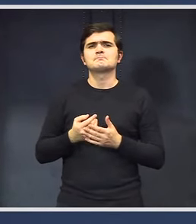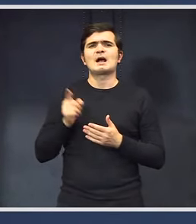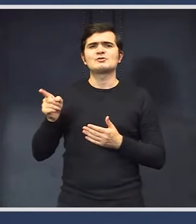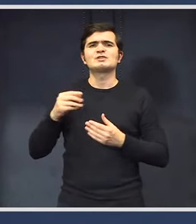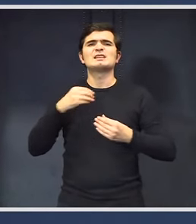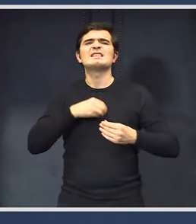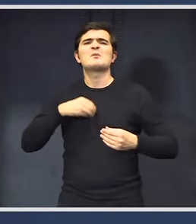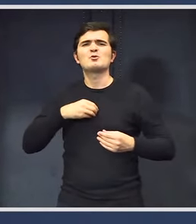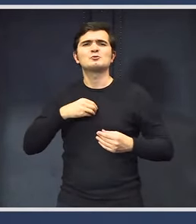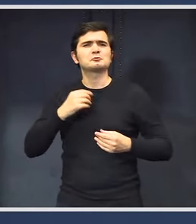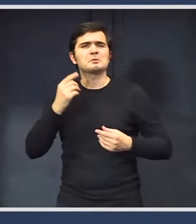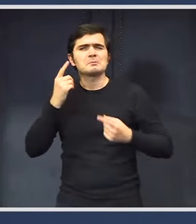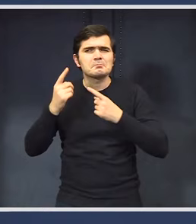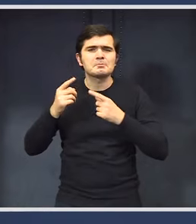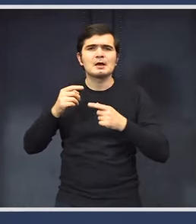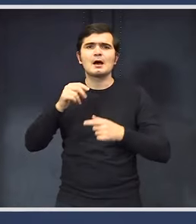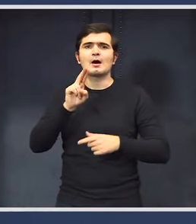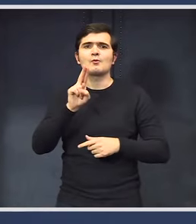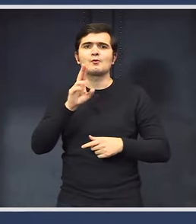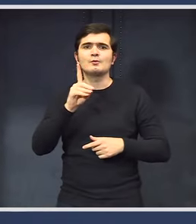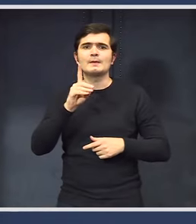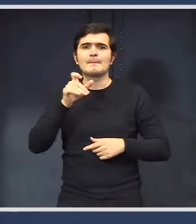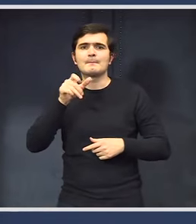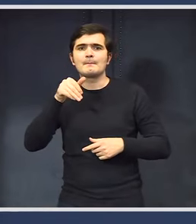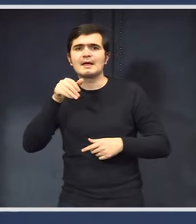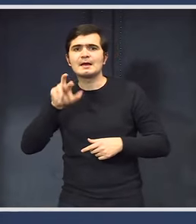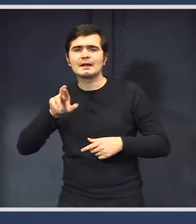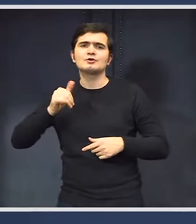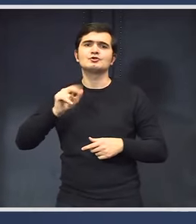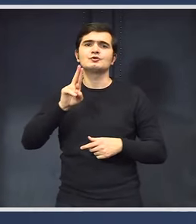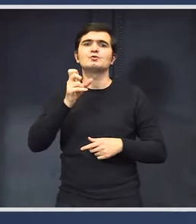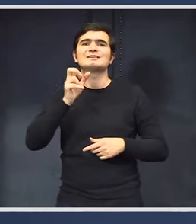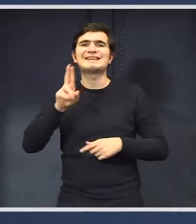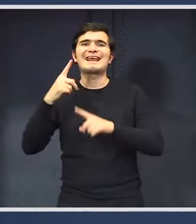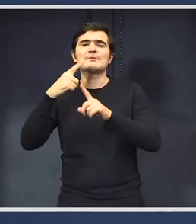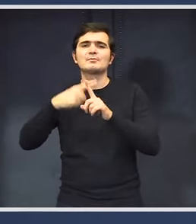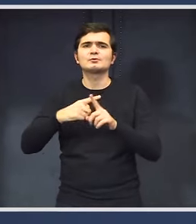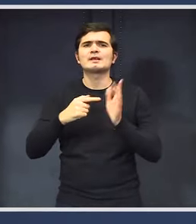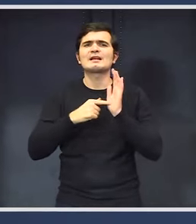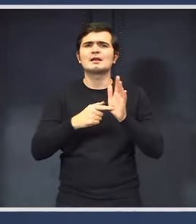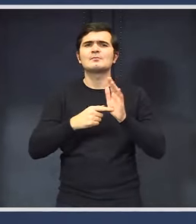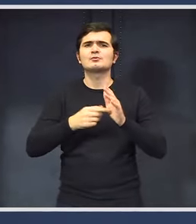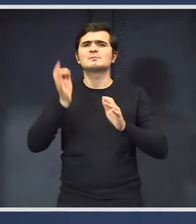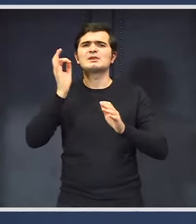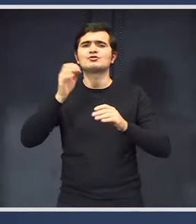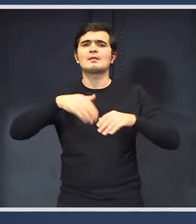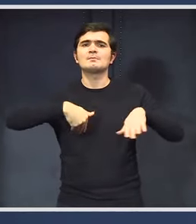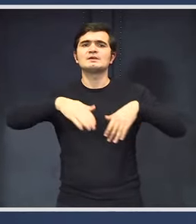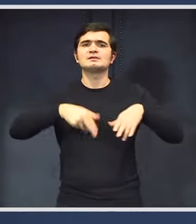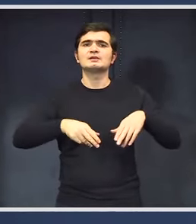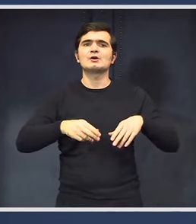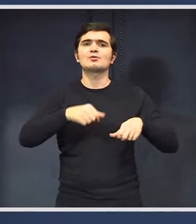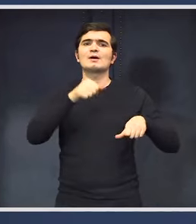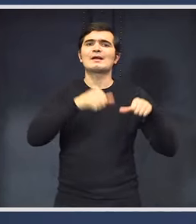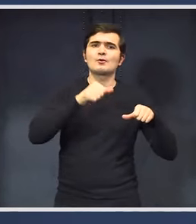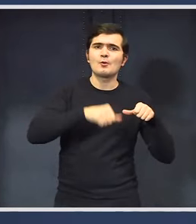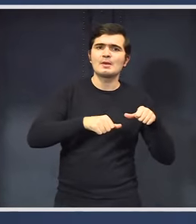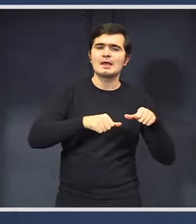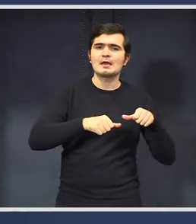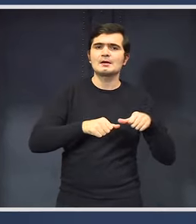USR Plus și UDMR. Aici mă refer în principal la Ministerul Economiei, unde susțin